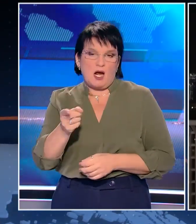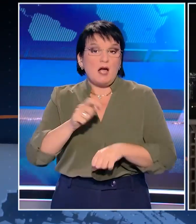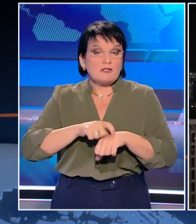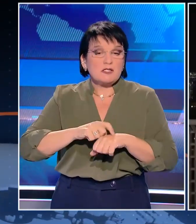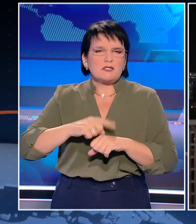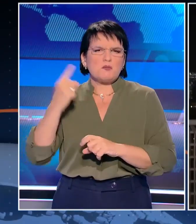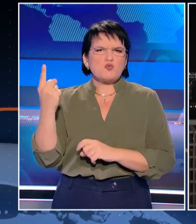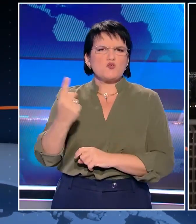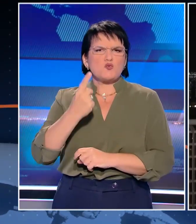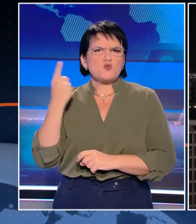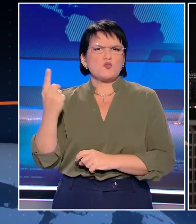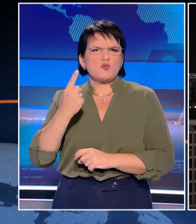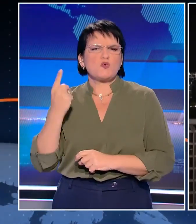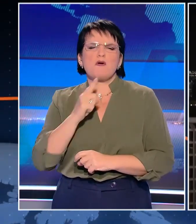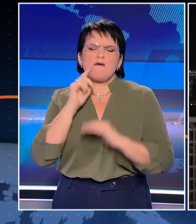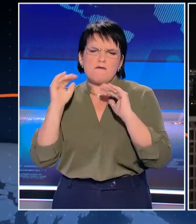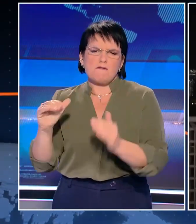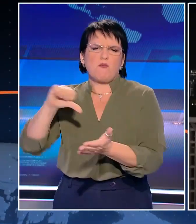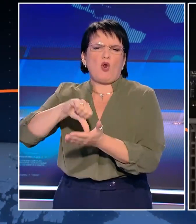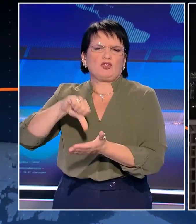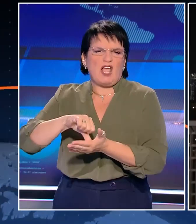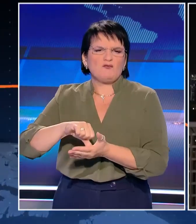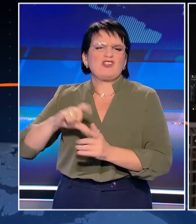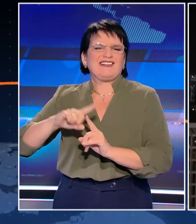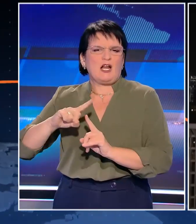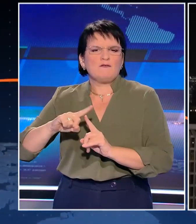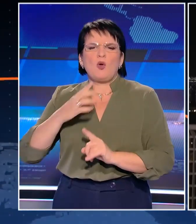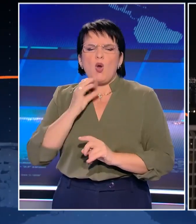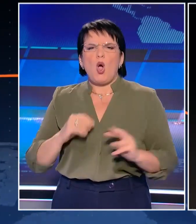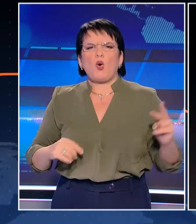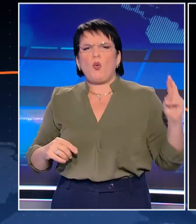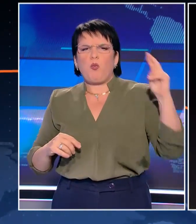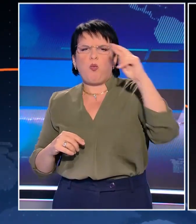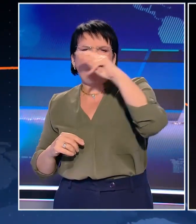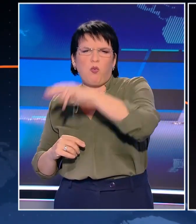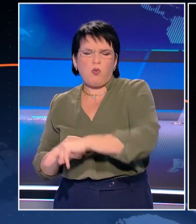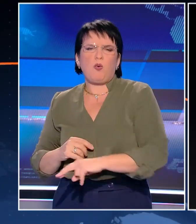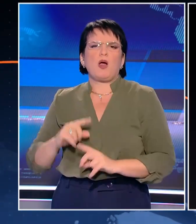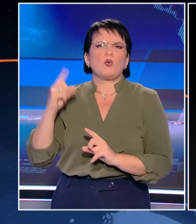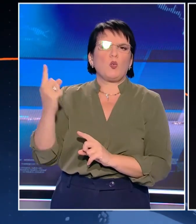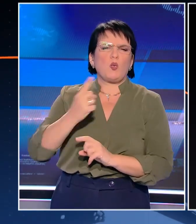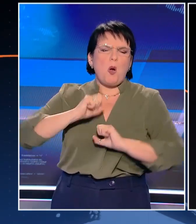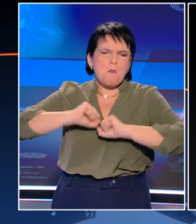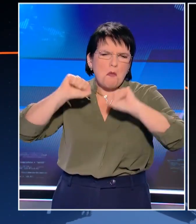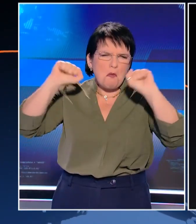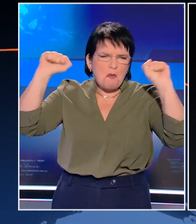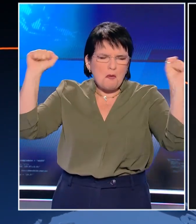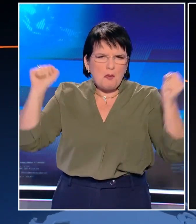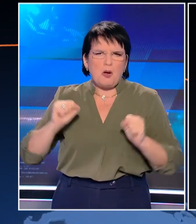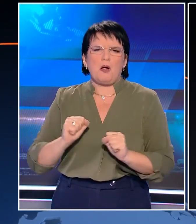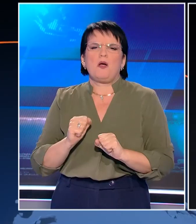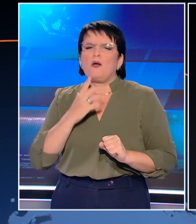αυτή την ώρα εδώ στην πρωτεύουσα του Ισραήλι στο Τελαβίβ με μια μαζική εκτόξευση ρουκετών. Ακούγεται ο ήχος των εκρήξεων από τις